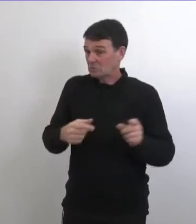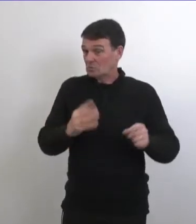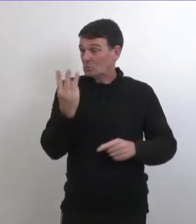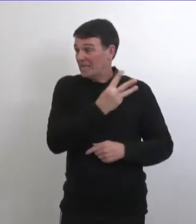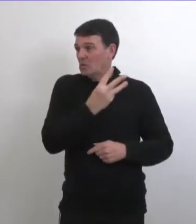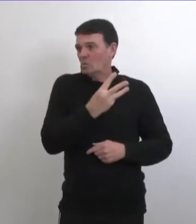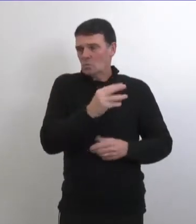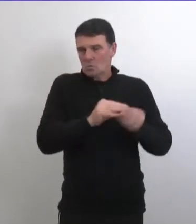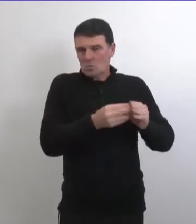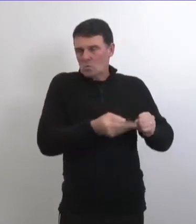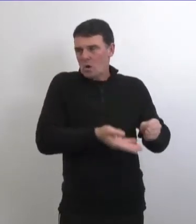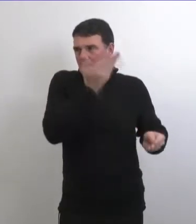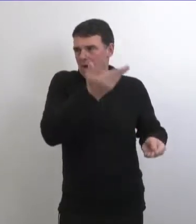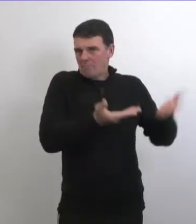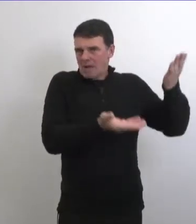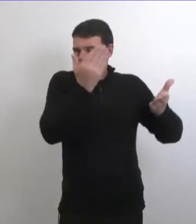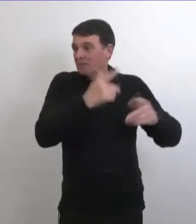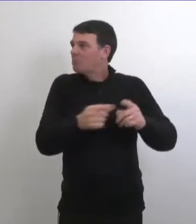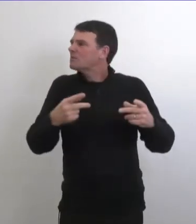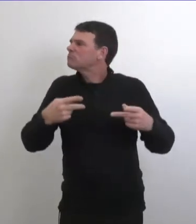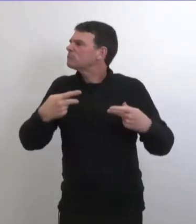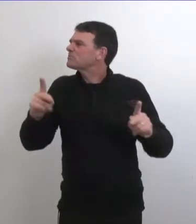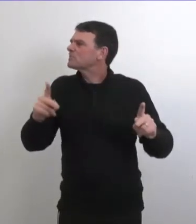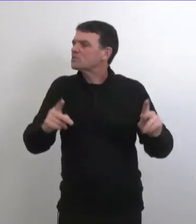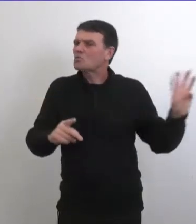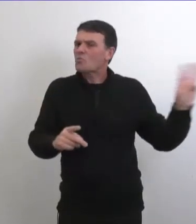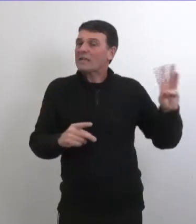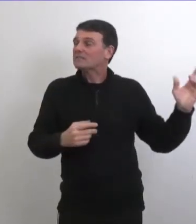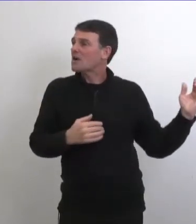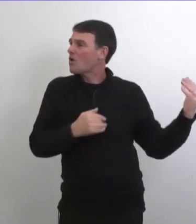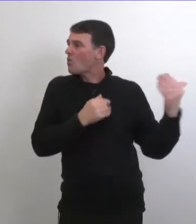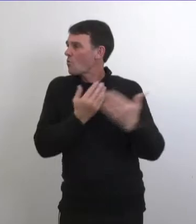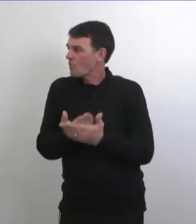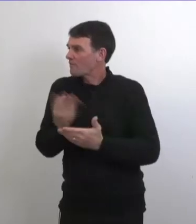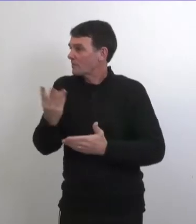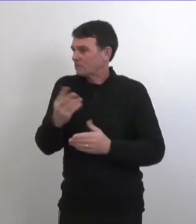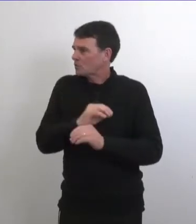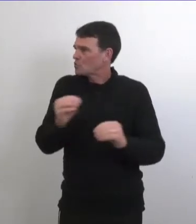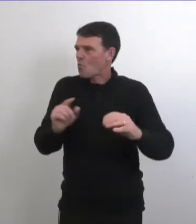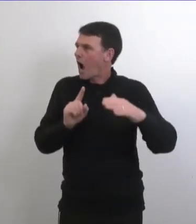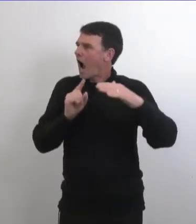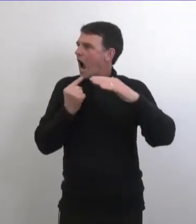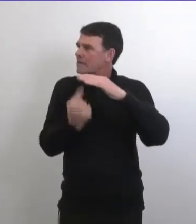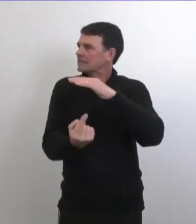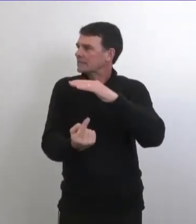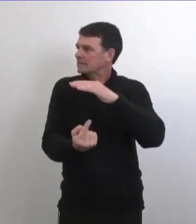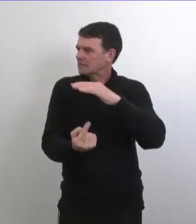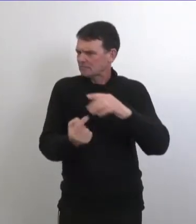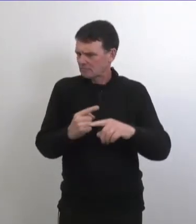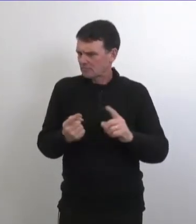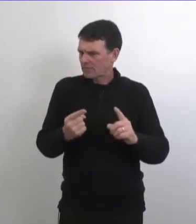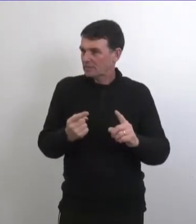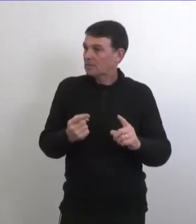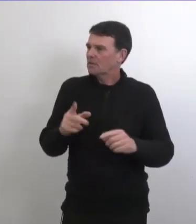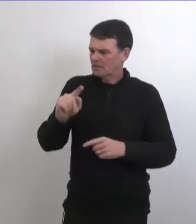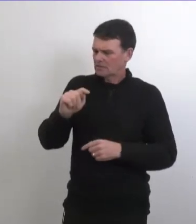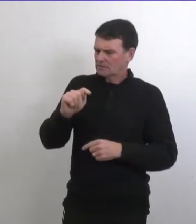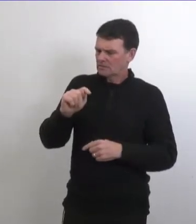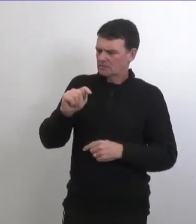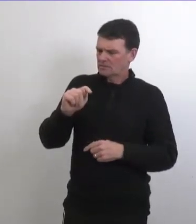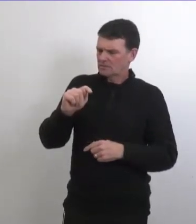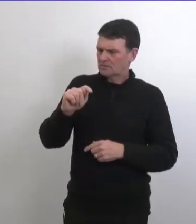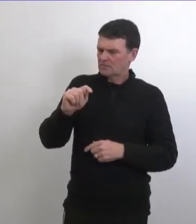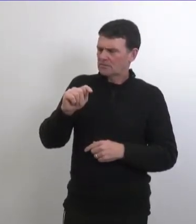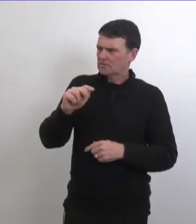il ya encore des gens qui viennent de la région est ce qui ne s'auto isole pas